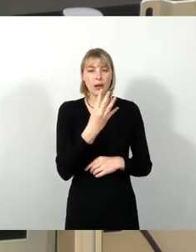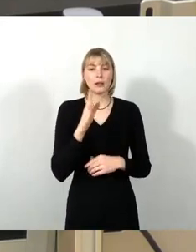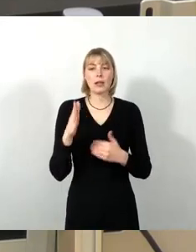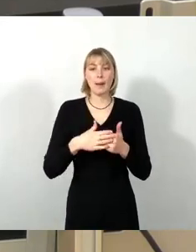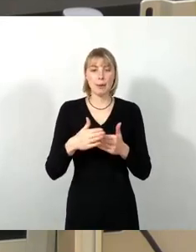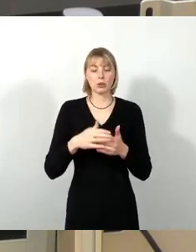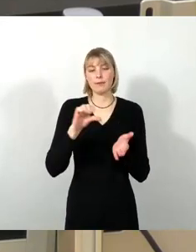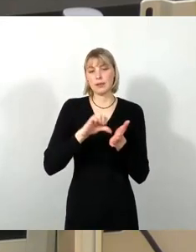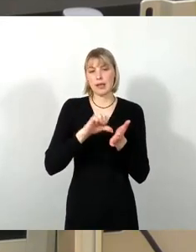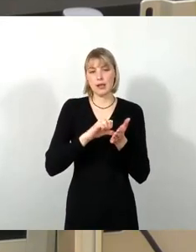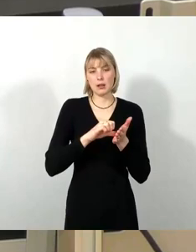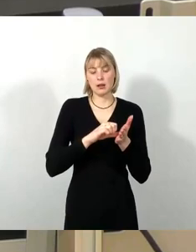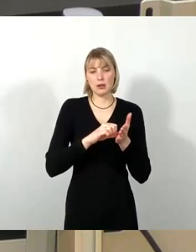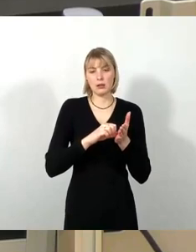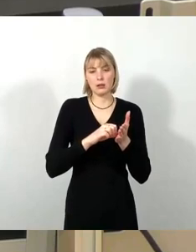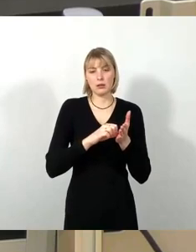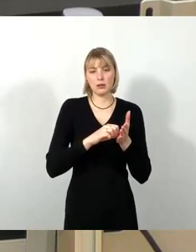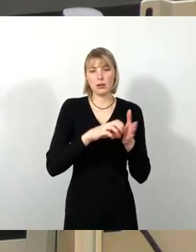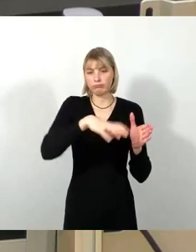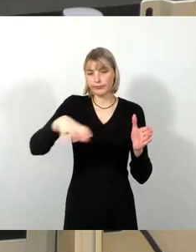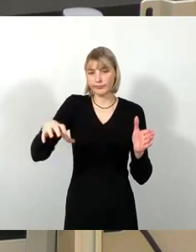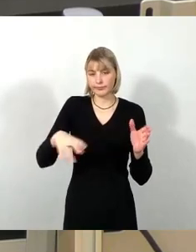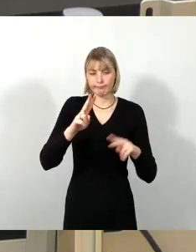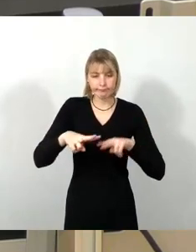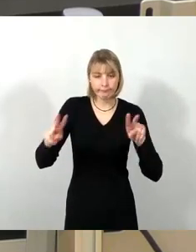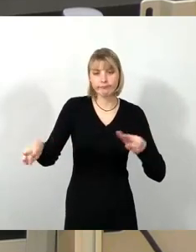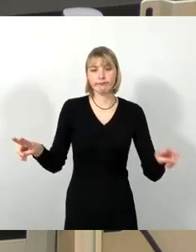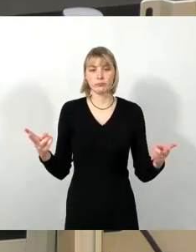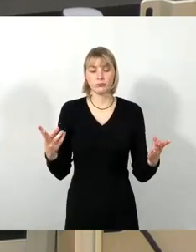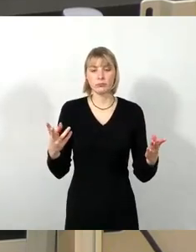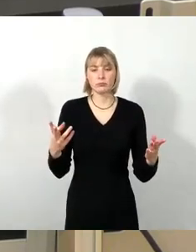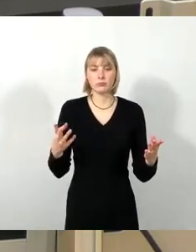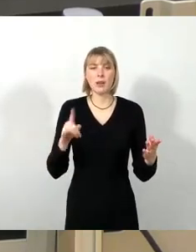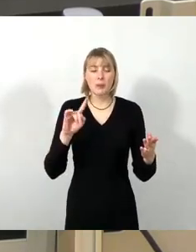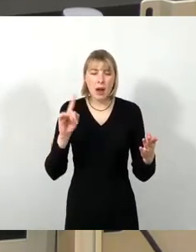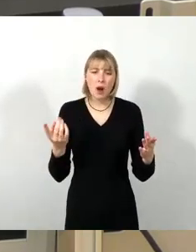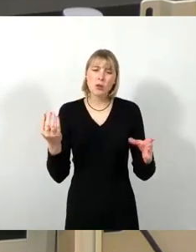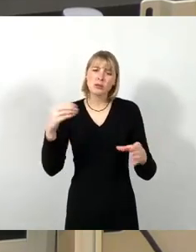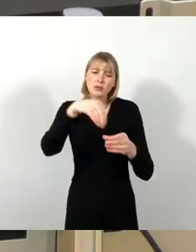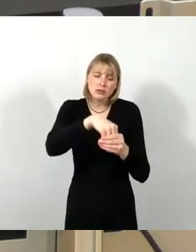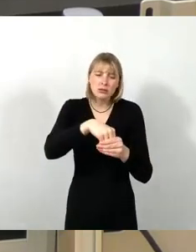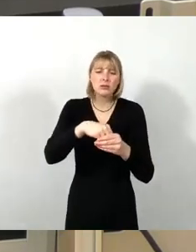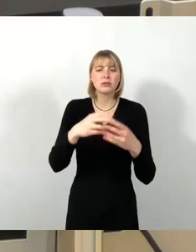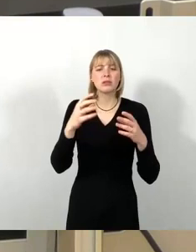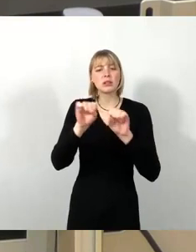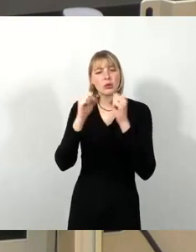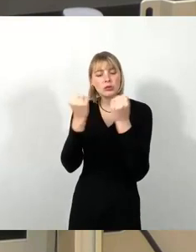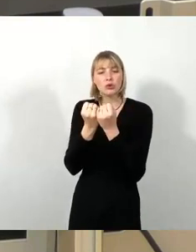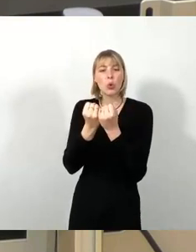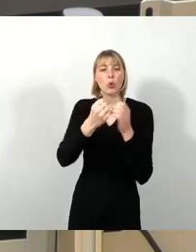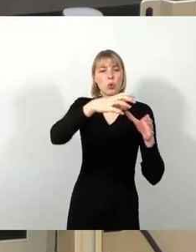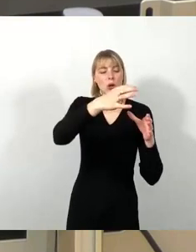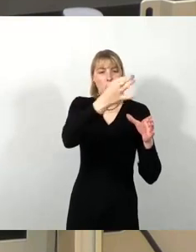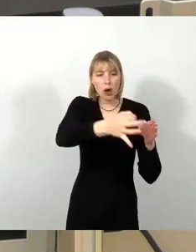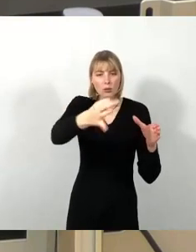vorliegen haben, sind, so ist es eben auch eingebettet in die Situation der jeweiligen Orte. Ich kann nicht